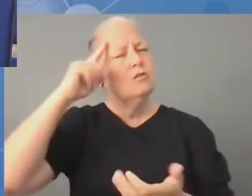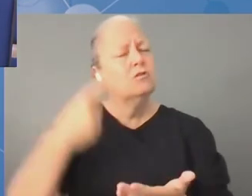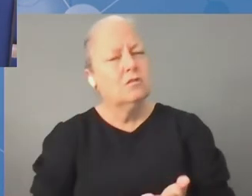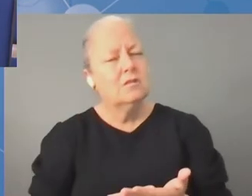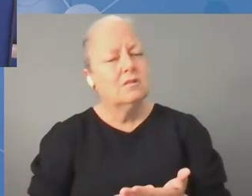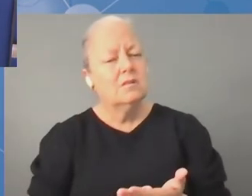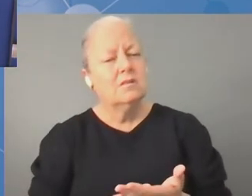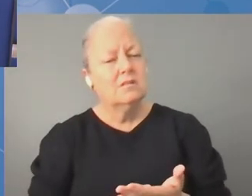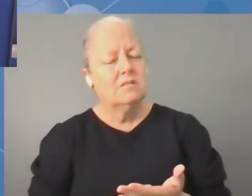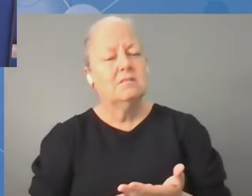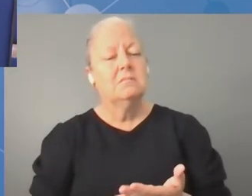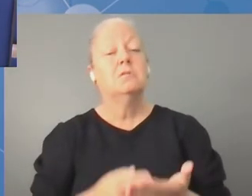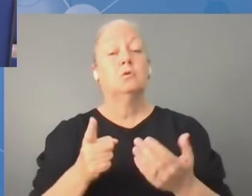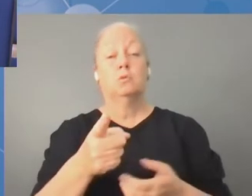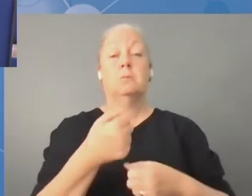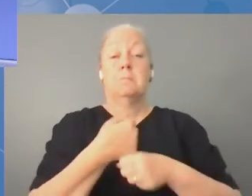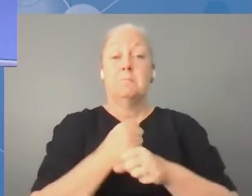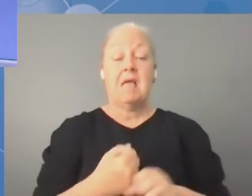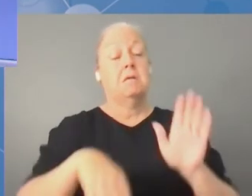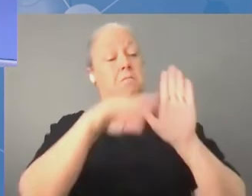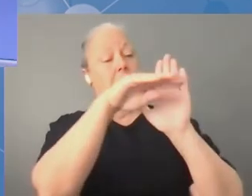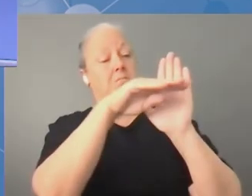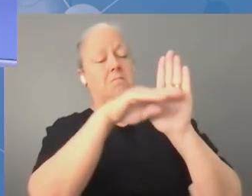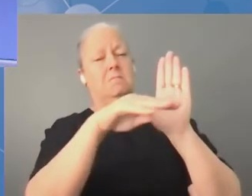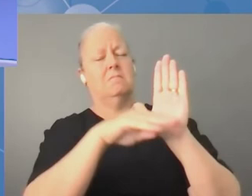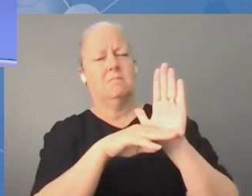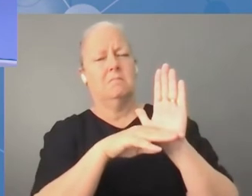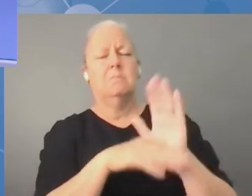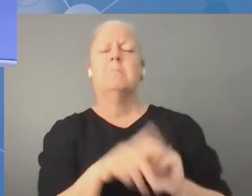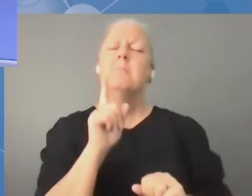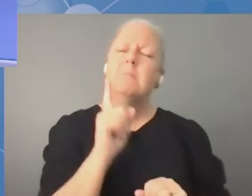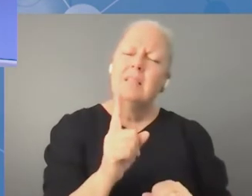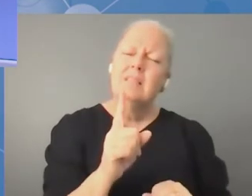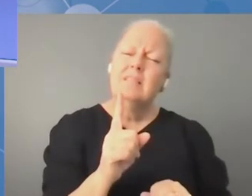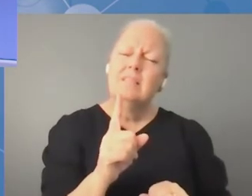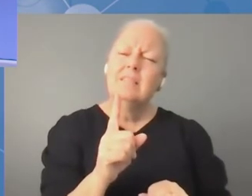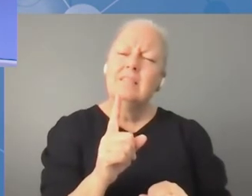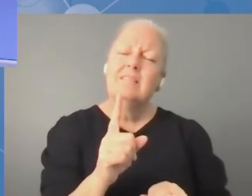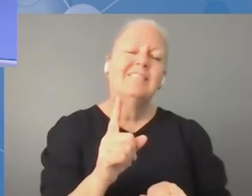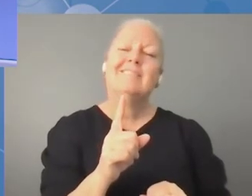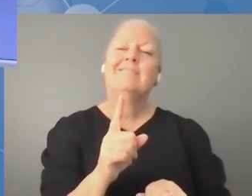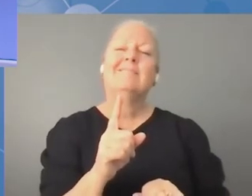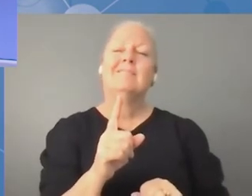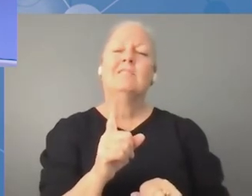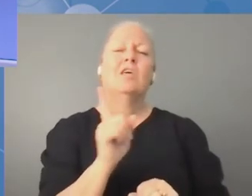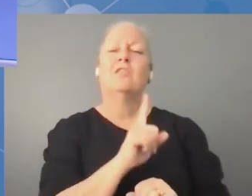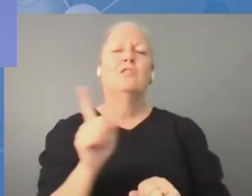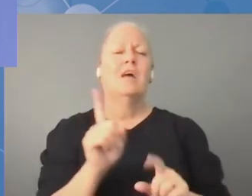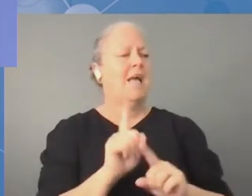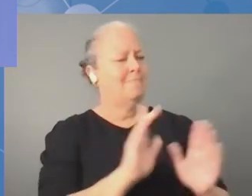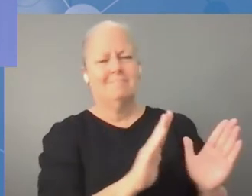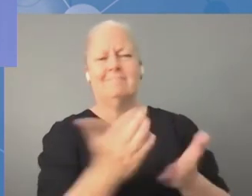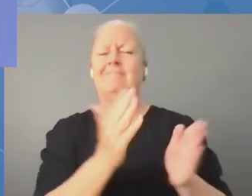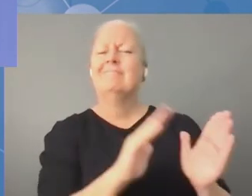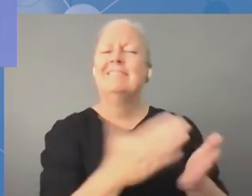decydentami i musimy sprawić, że będziemy słyszalni, ponieważ jeżeli jakieś prawa są